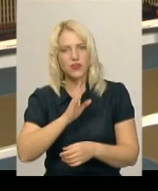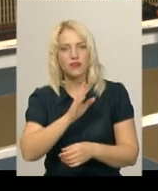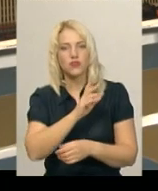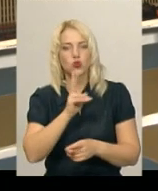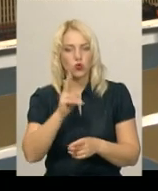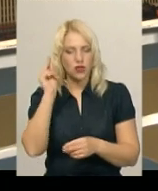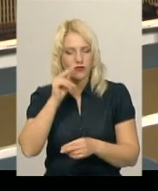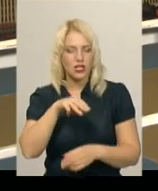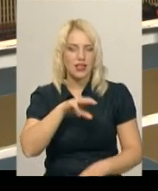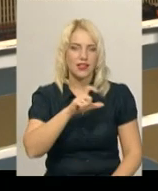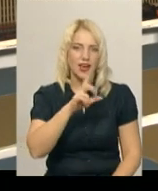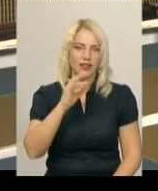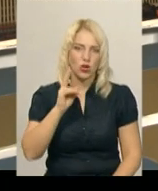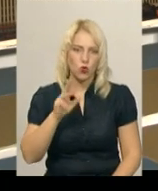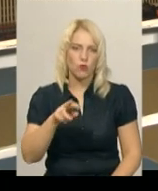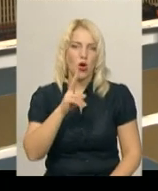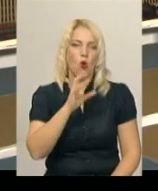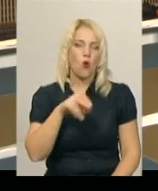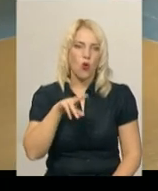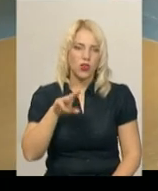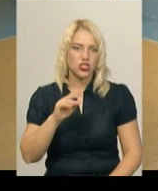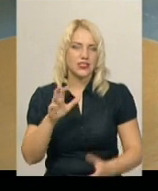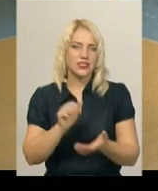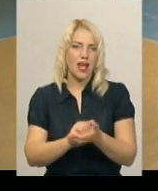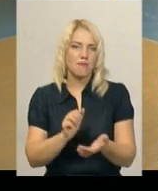технікумах і коледжах, займатися спортом.